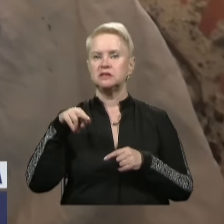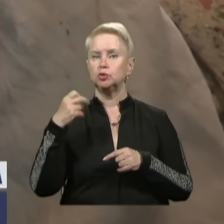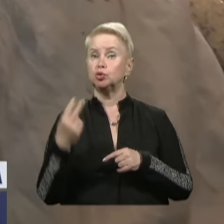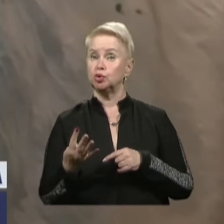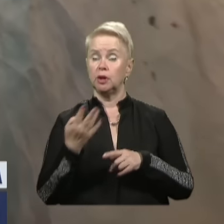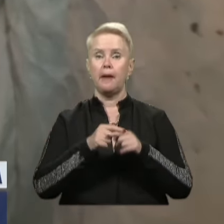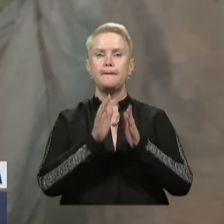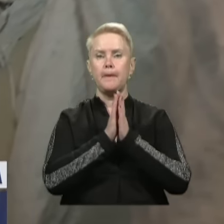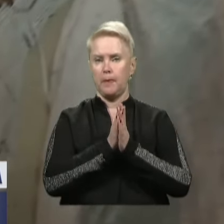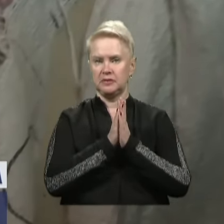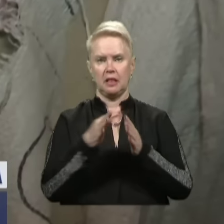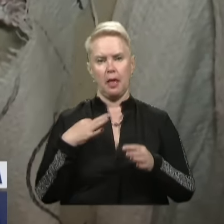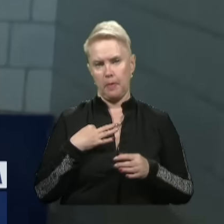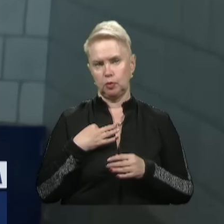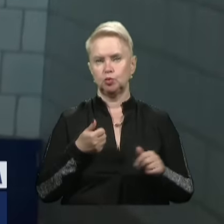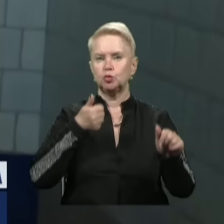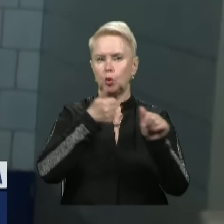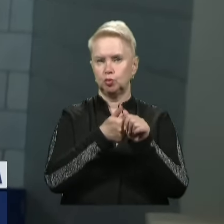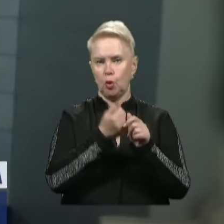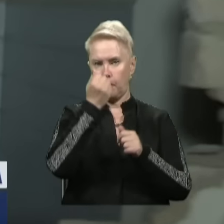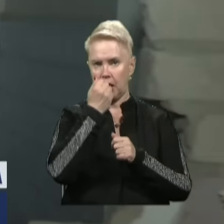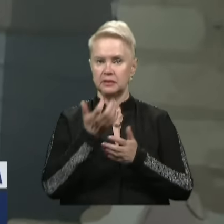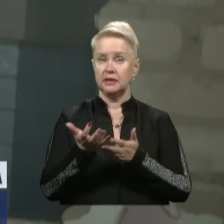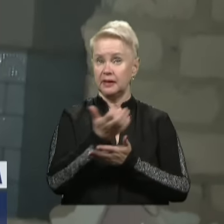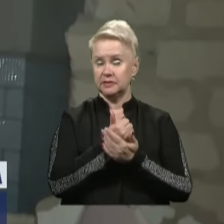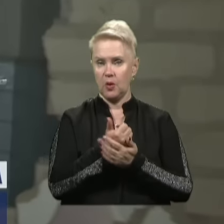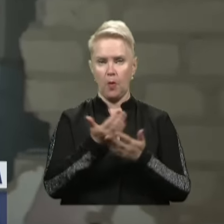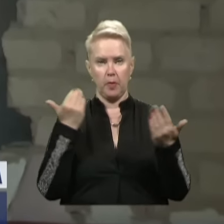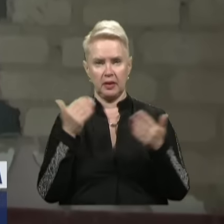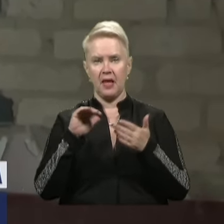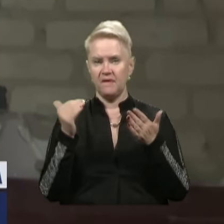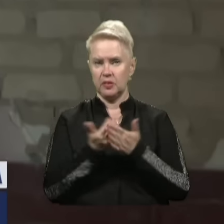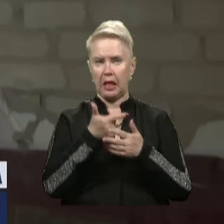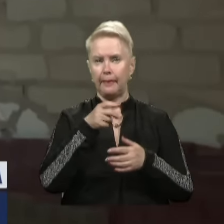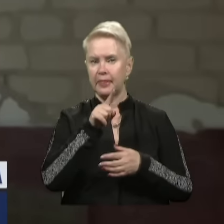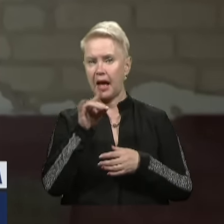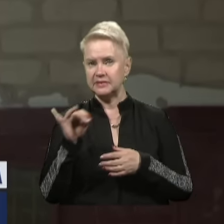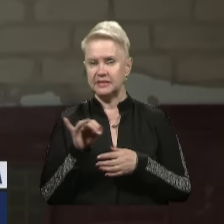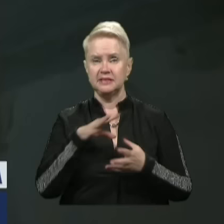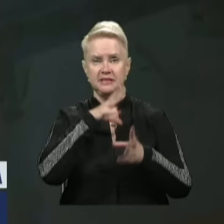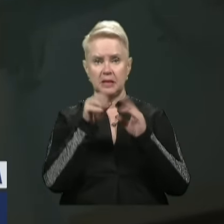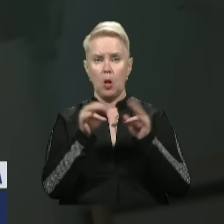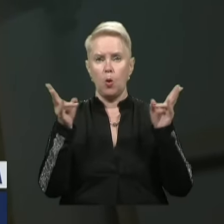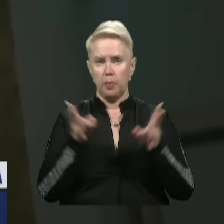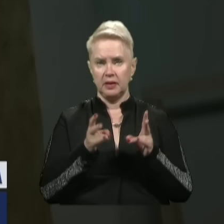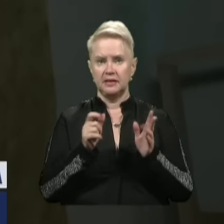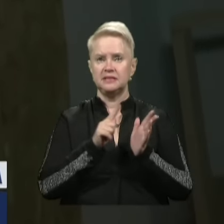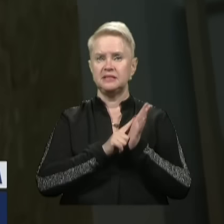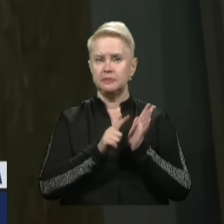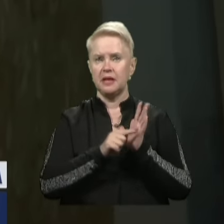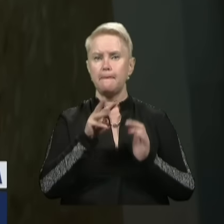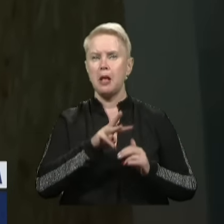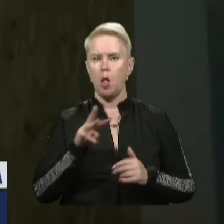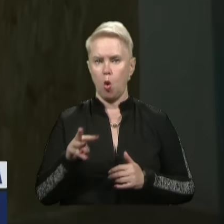і попросили небайдужих долучитись до благодійності. Попередньо на відновлення гімназії загалом потрібно 70